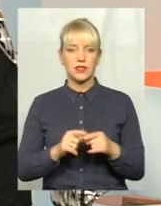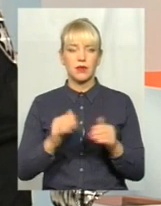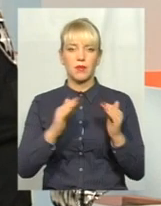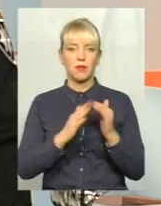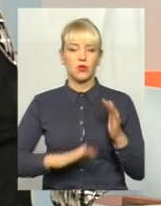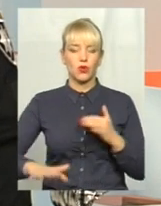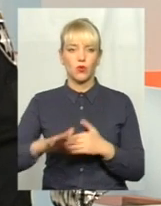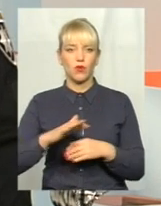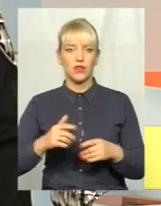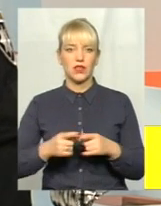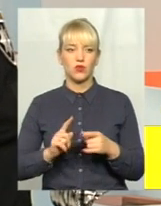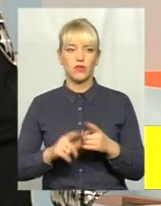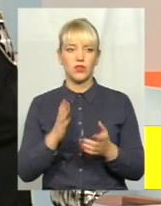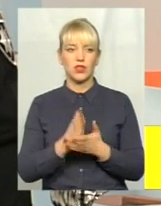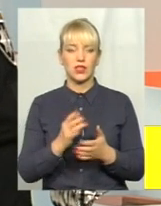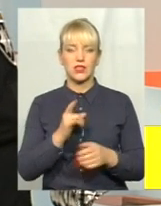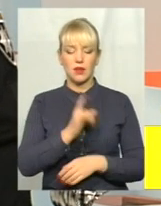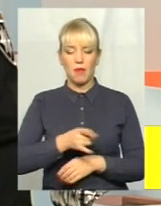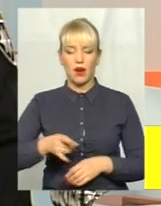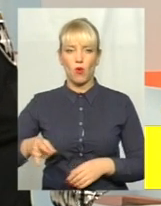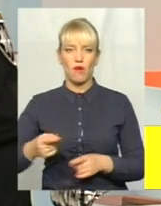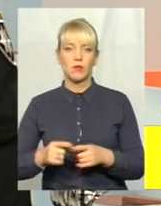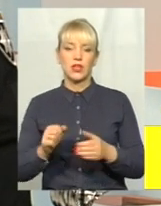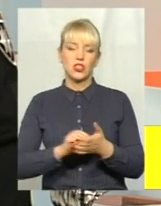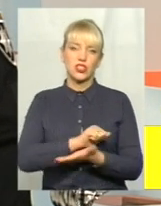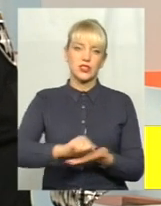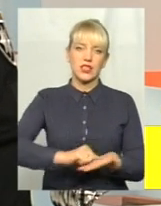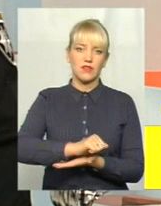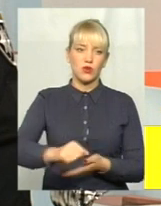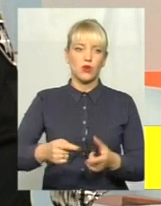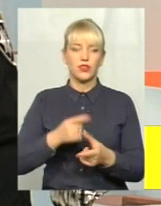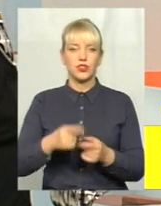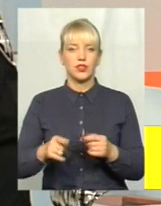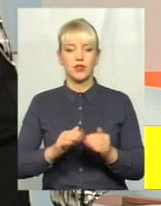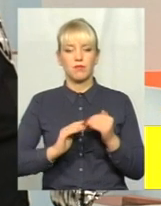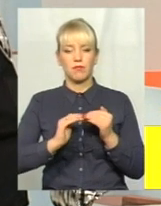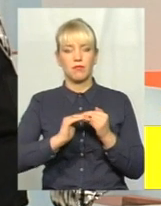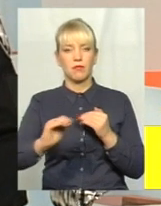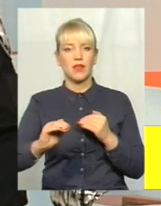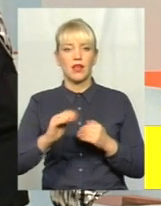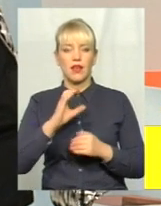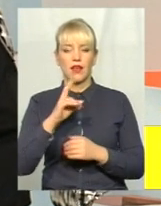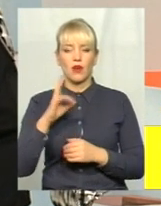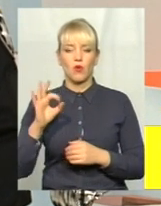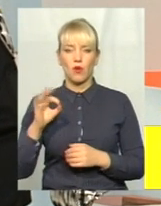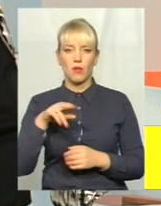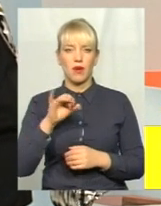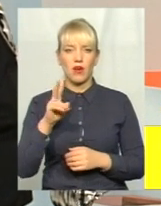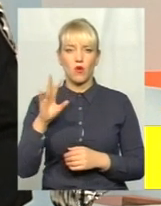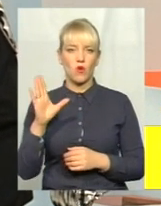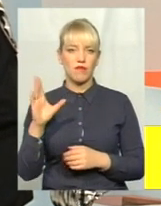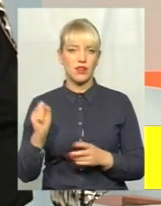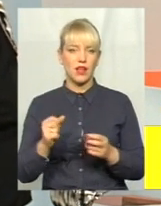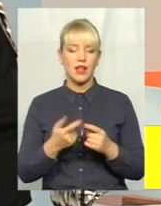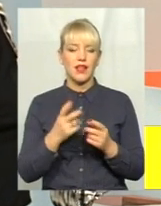території зараз є з парковками, чи то вони заасфальтовані, чи покриті матеріалом, який називається екопарковка, на якому може